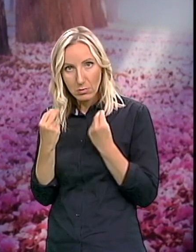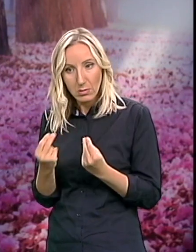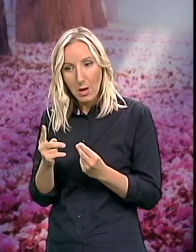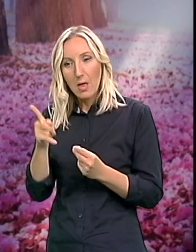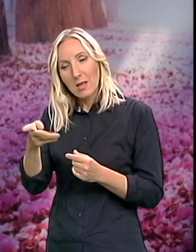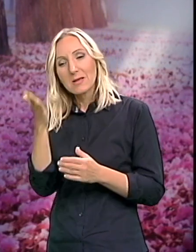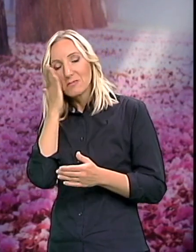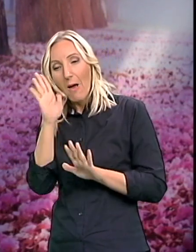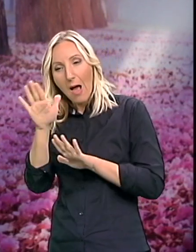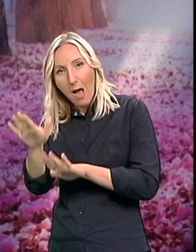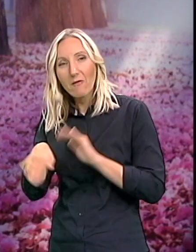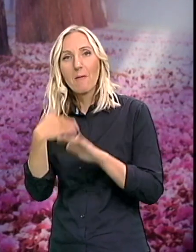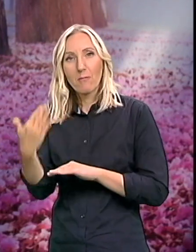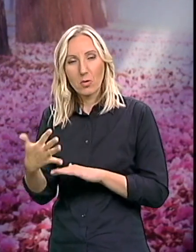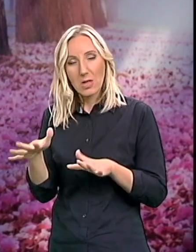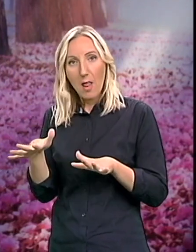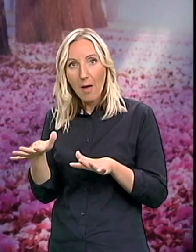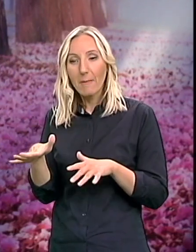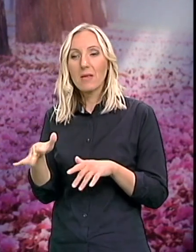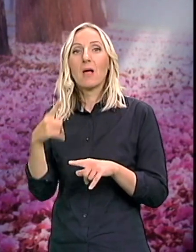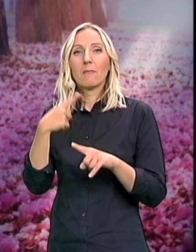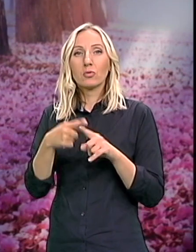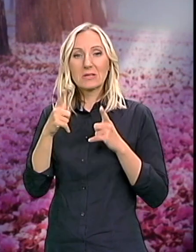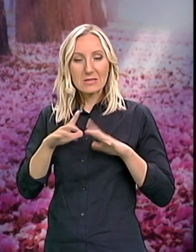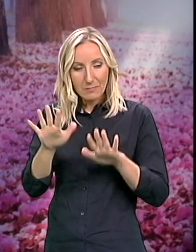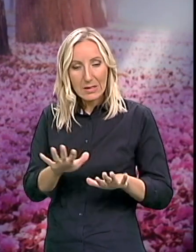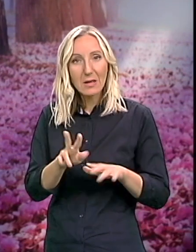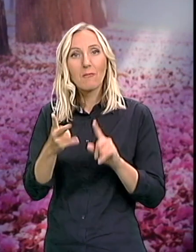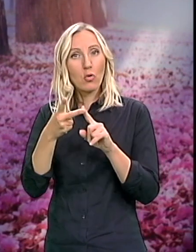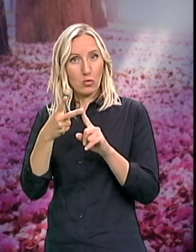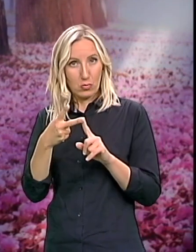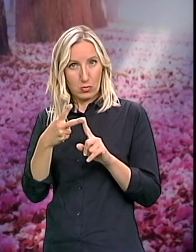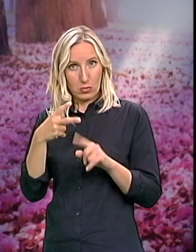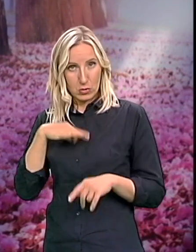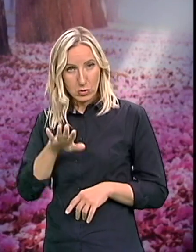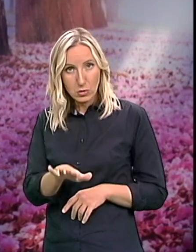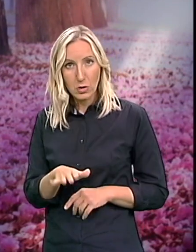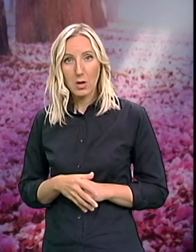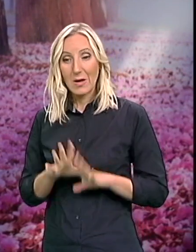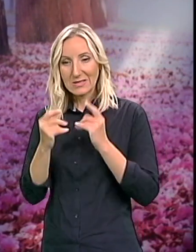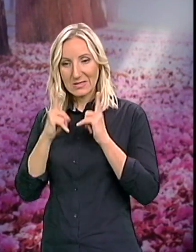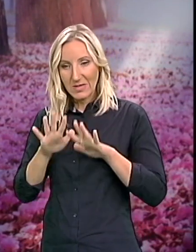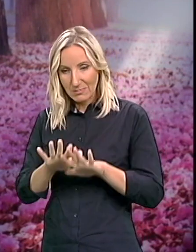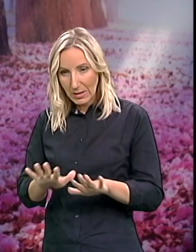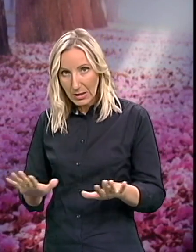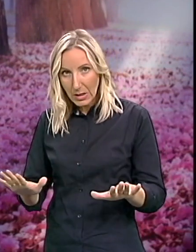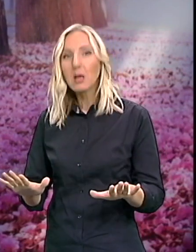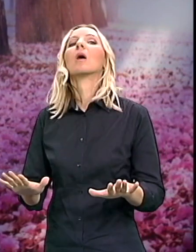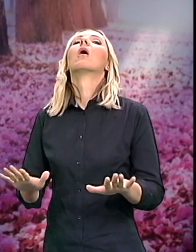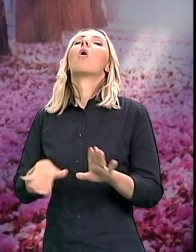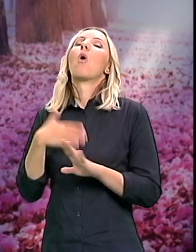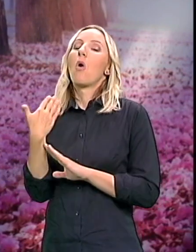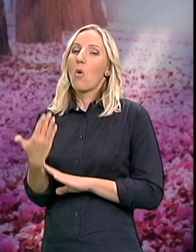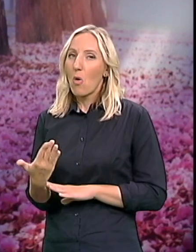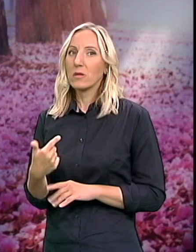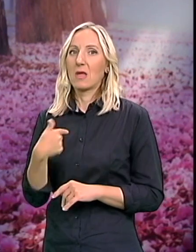tog napada Da smirite drugo dete I kad se sve to nekako smirim Onda vi krećete